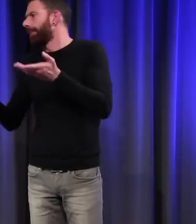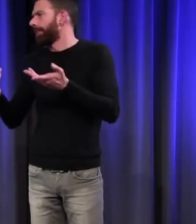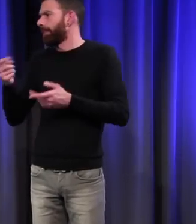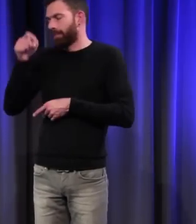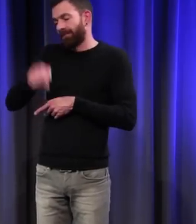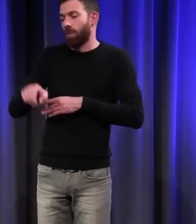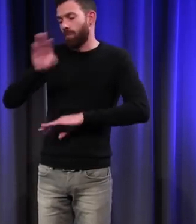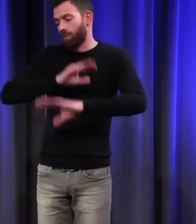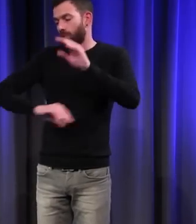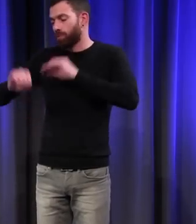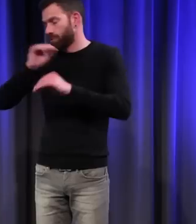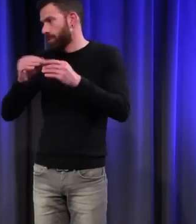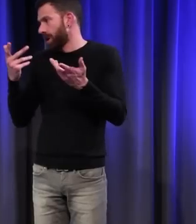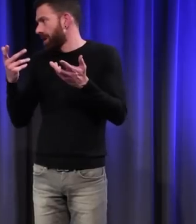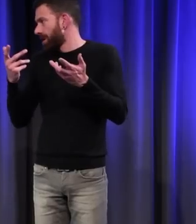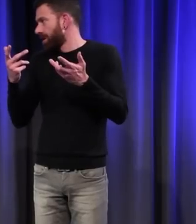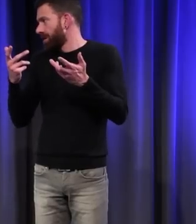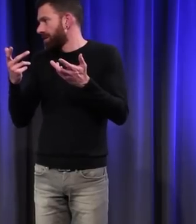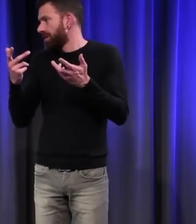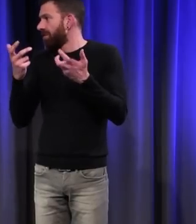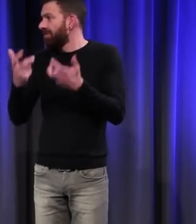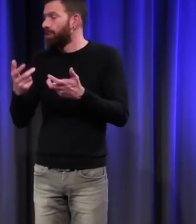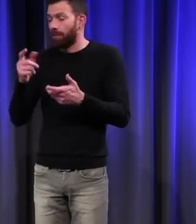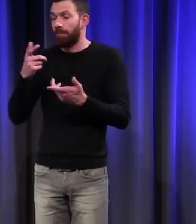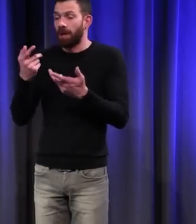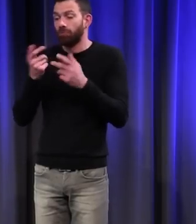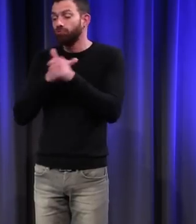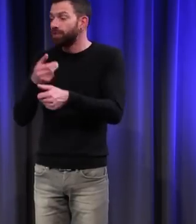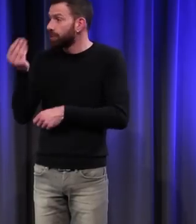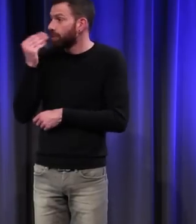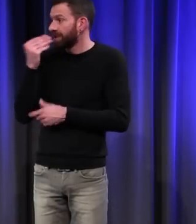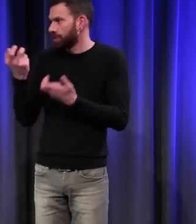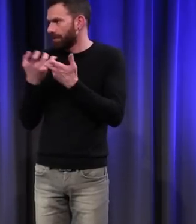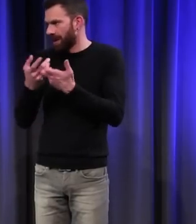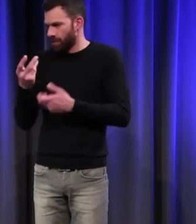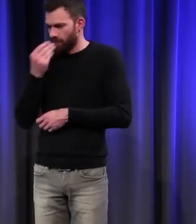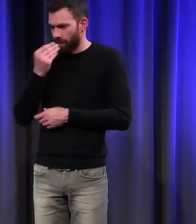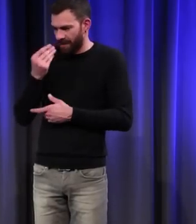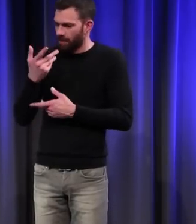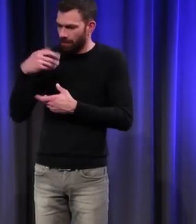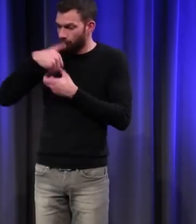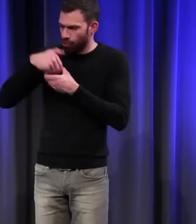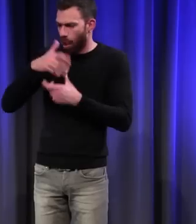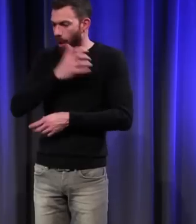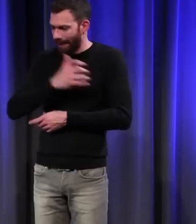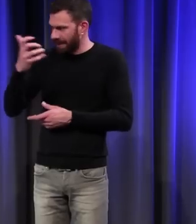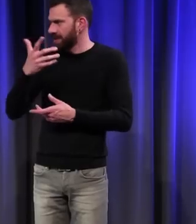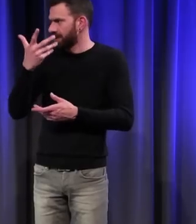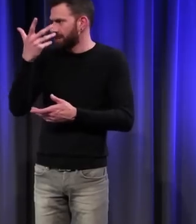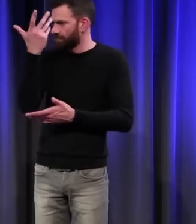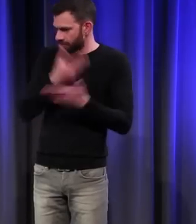thérapie pour absorber des aliments, par exemple, qui seront riches en ce qui manque et pauvres en ce qu'on a en trop.